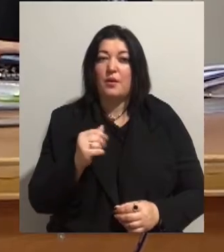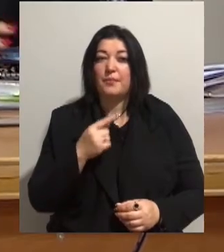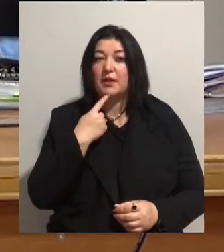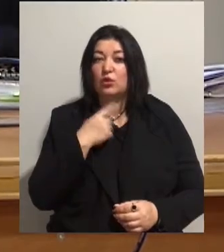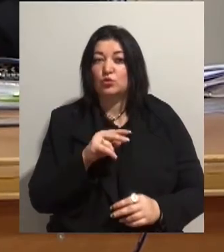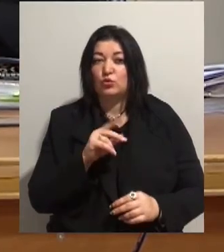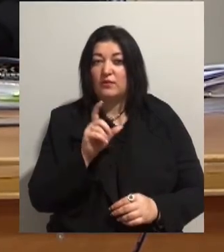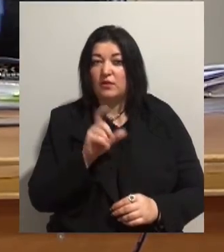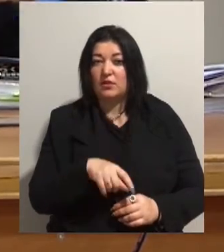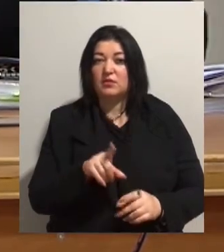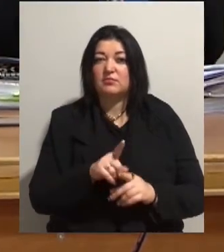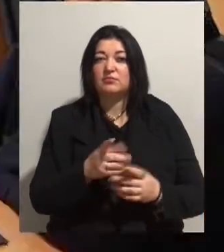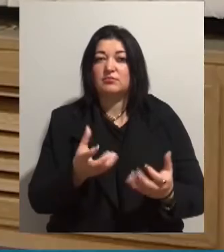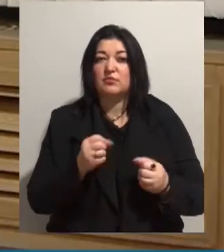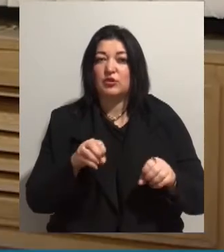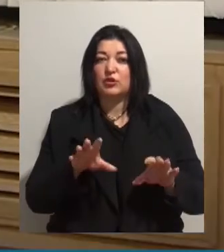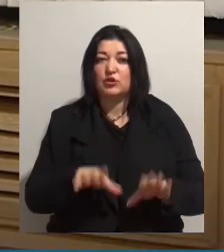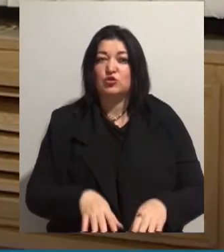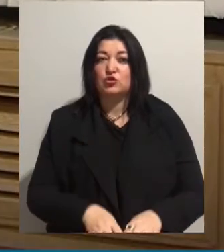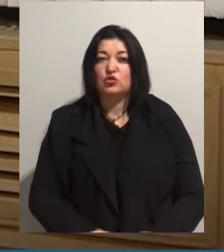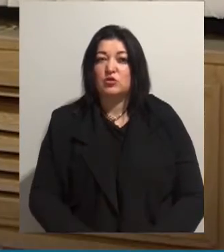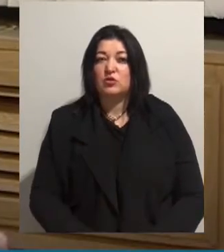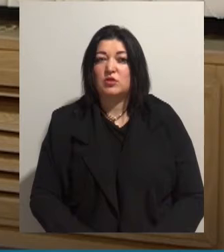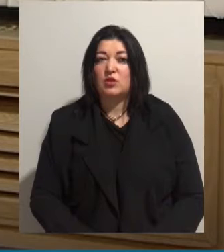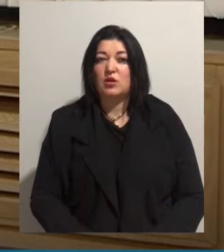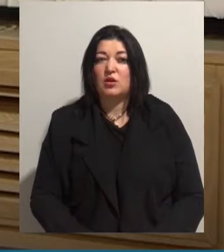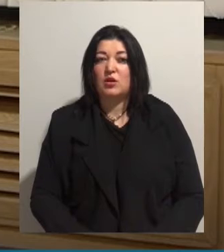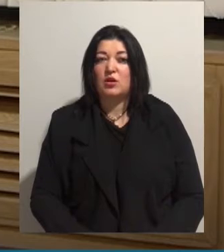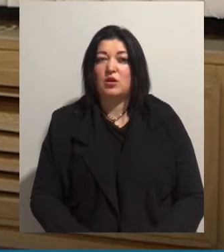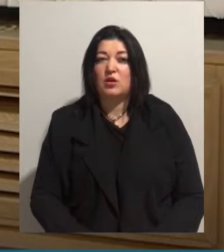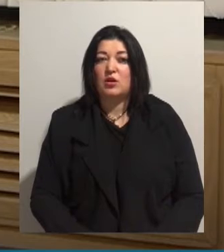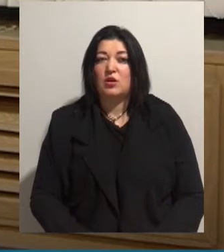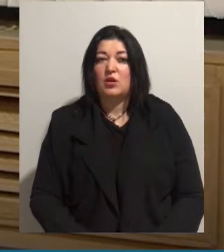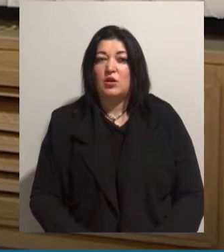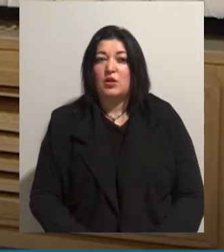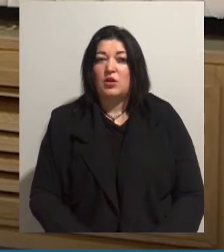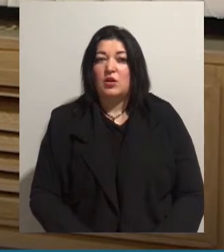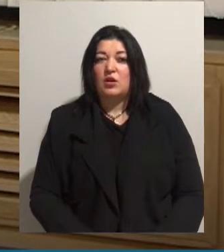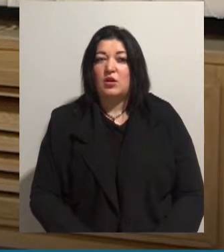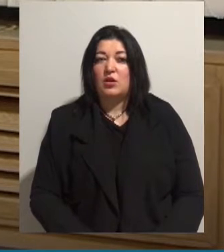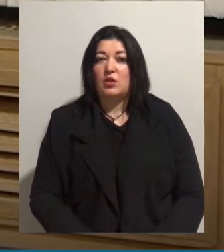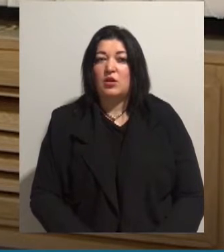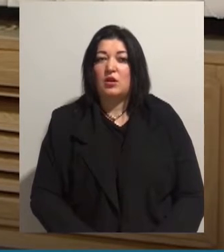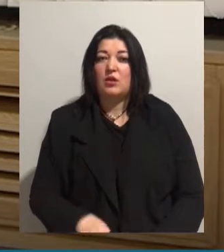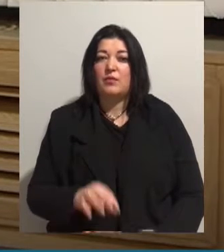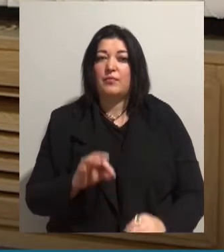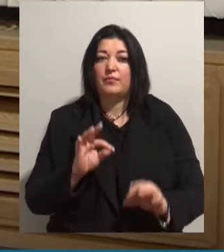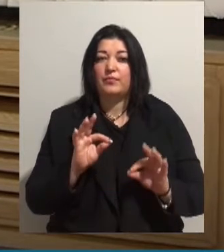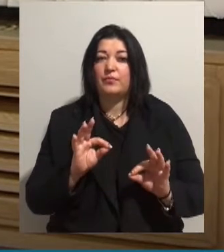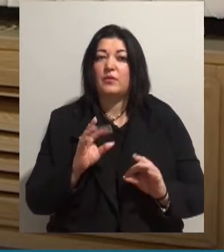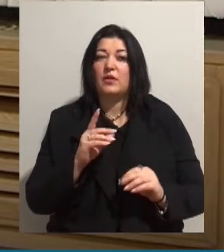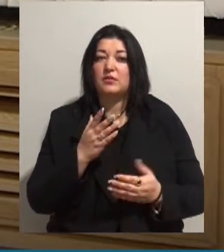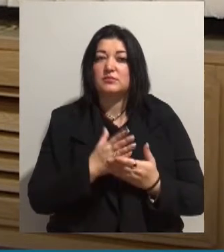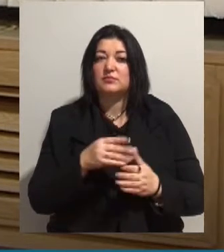таким чином. Прокурор Антощук зажав в углу пострадавшую, которая